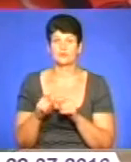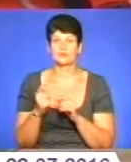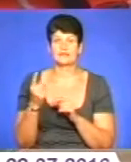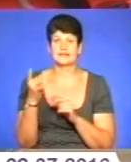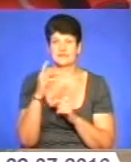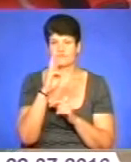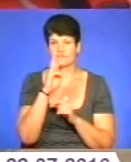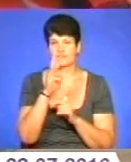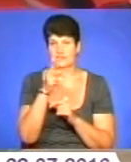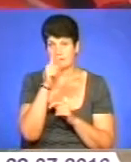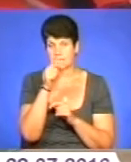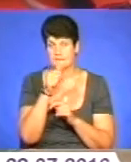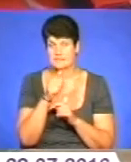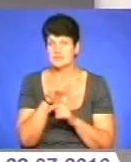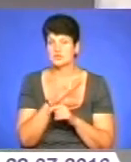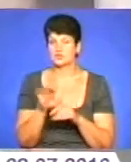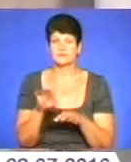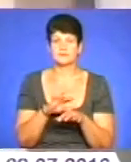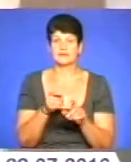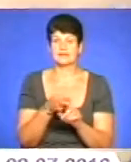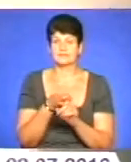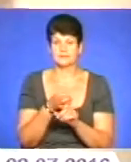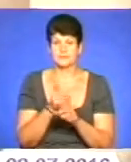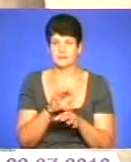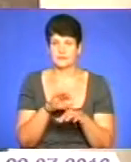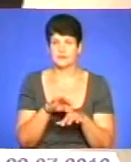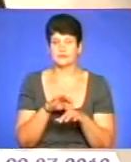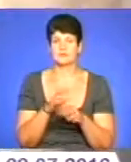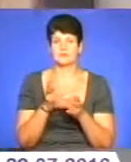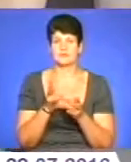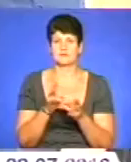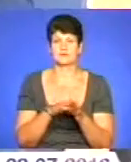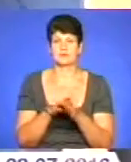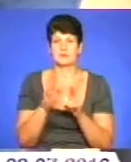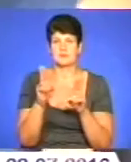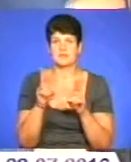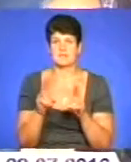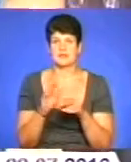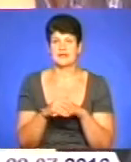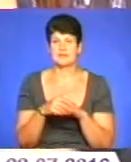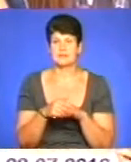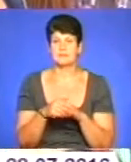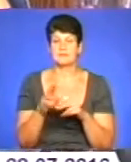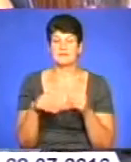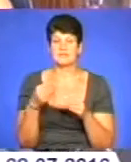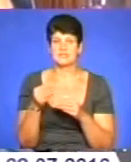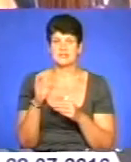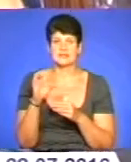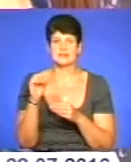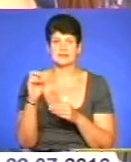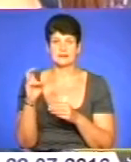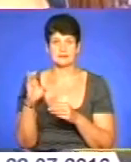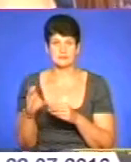місяці. Аби не інфікуватися, дотримуватися правил гігієни. Передається через секс і через кров.